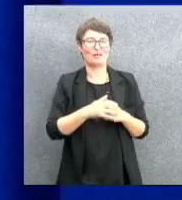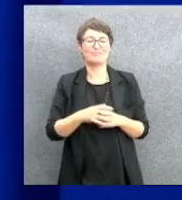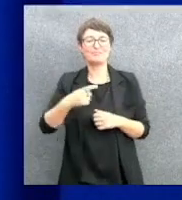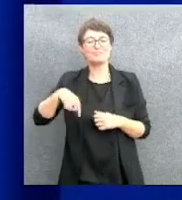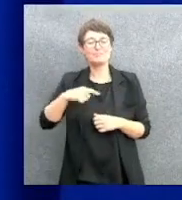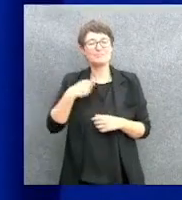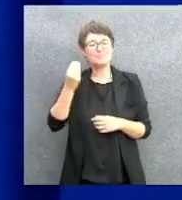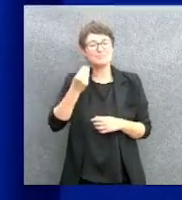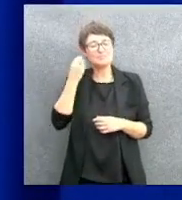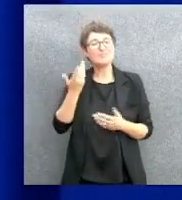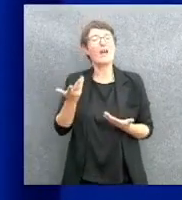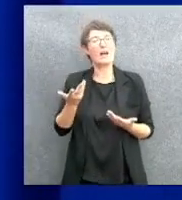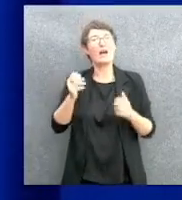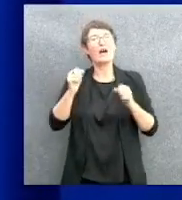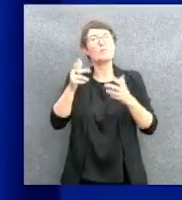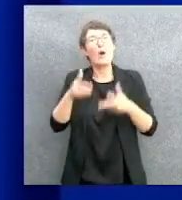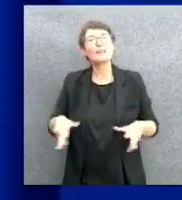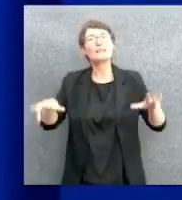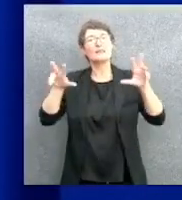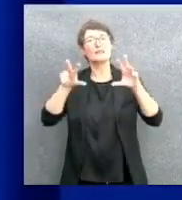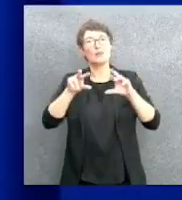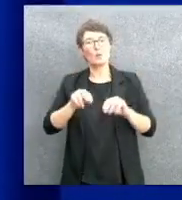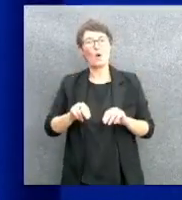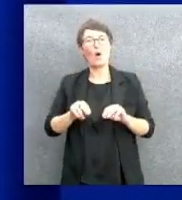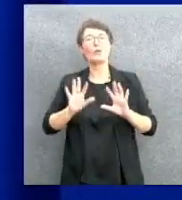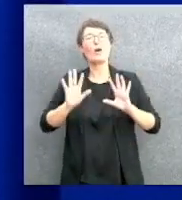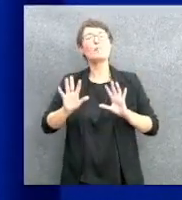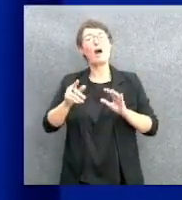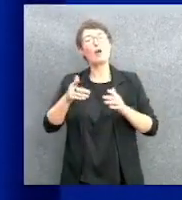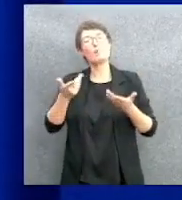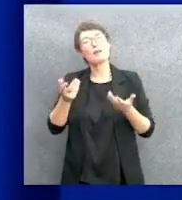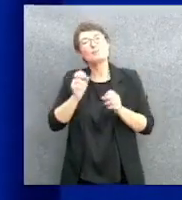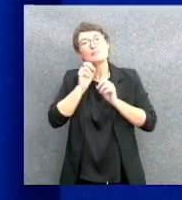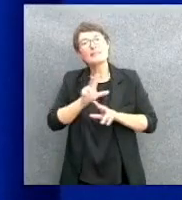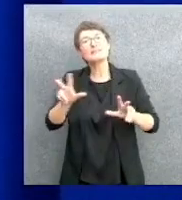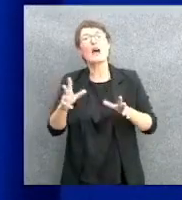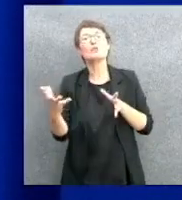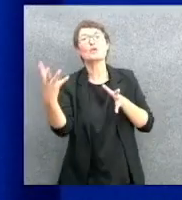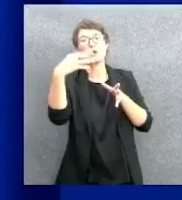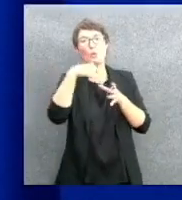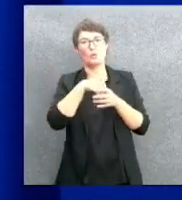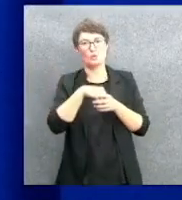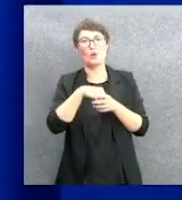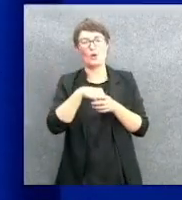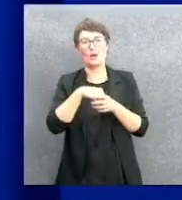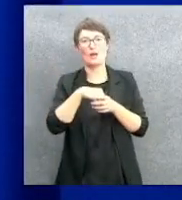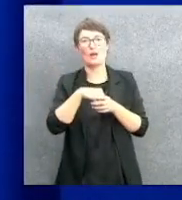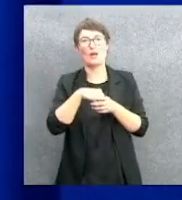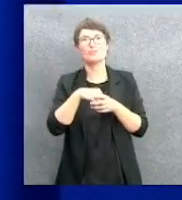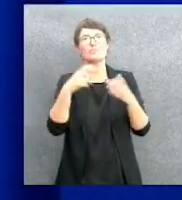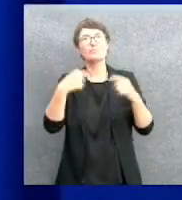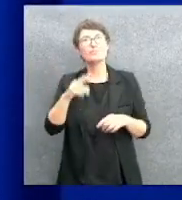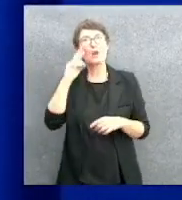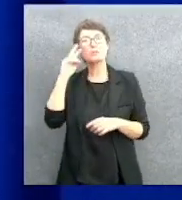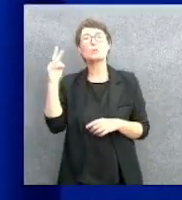che muove dall'esigenza di unire. Ed è proprio in quest'ottica che credo che sia